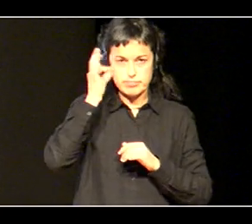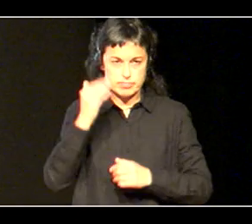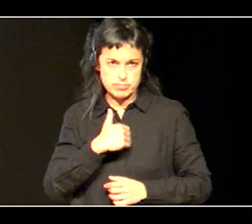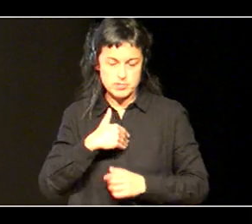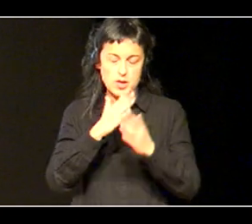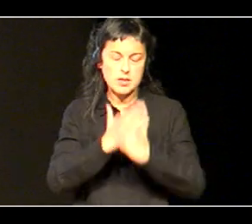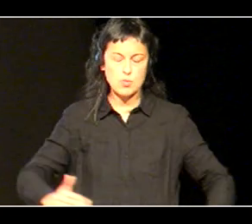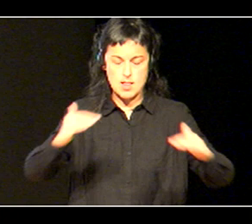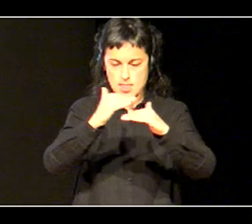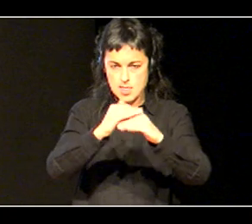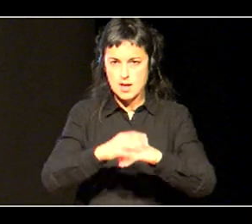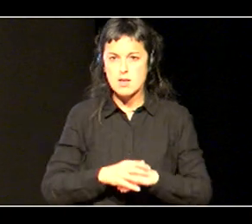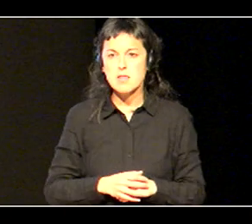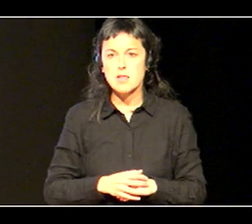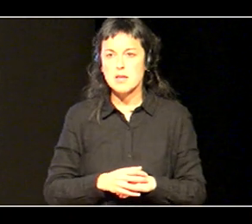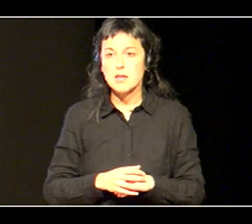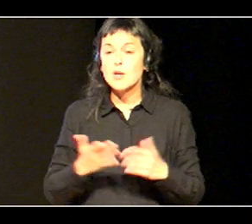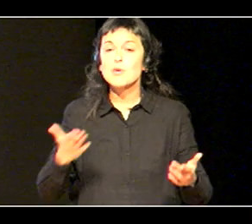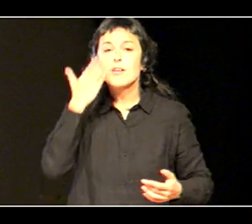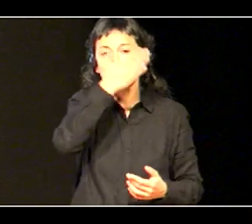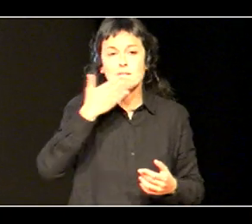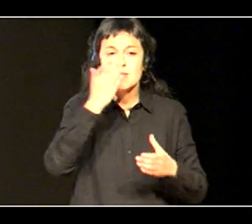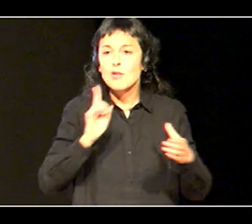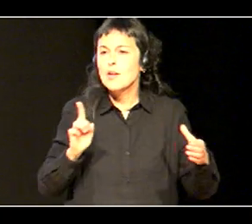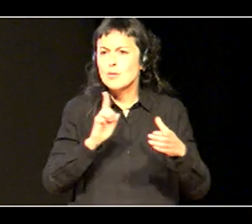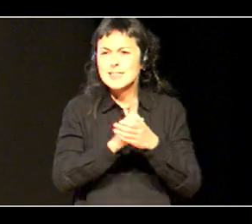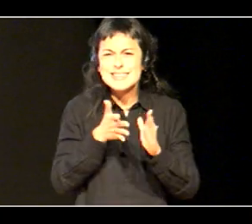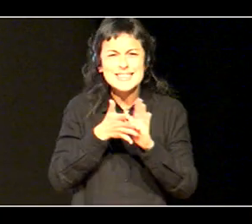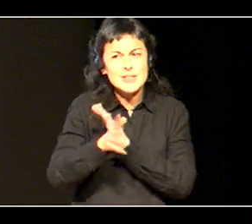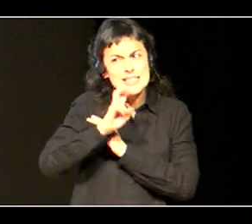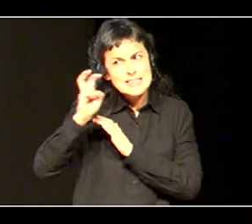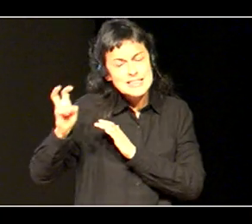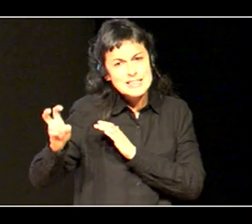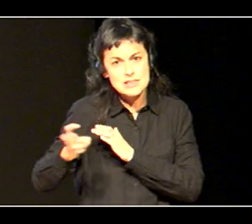eskola inklusiba, dana barruan, zartzen dau, eta, balio,